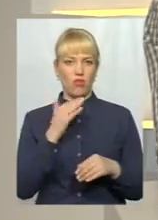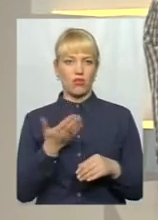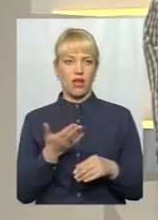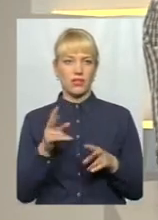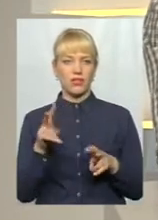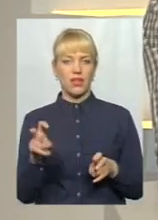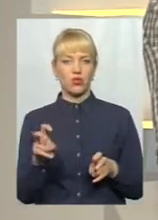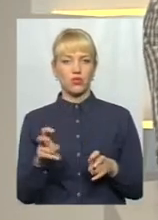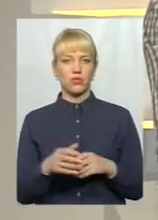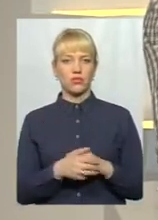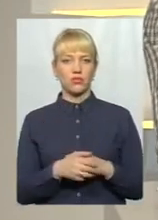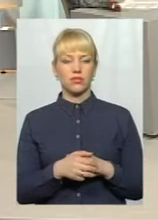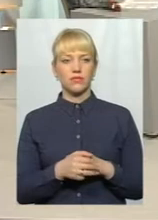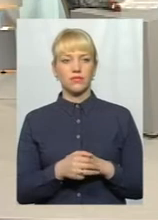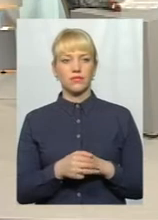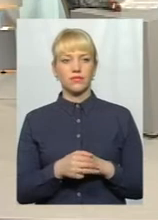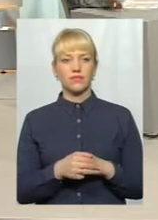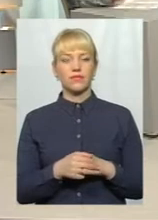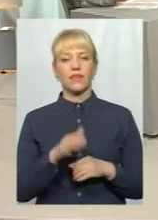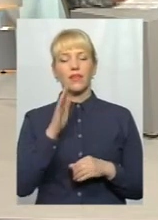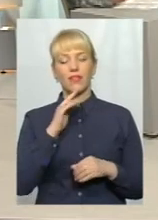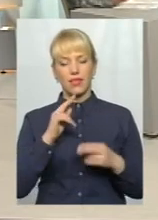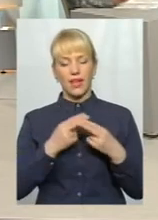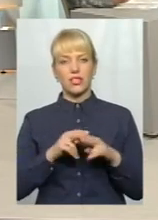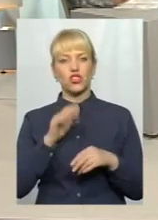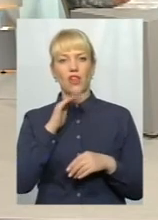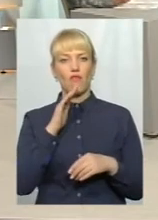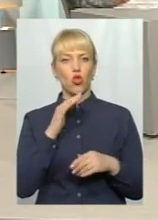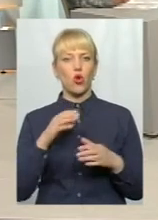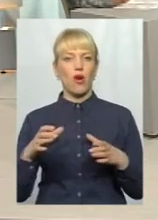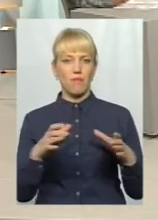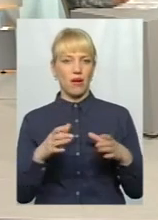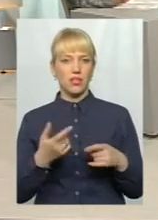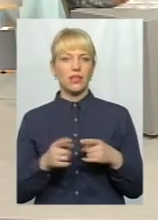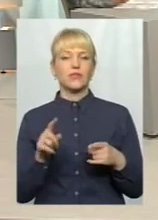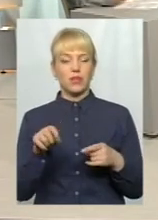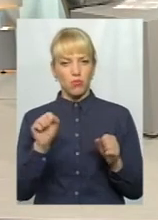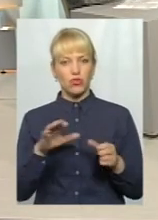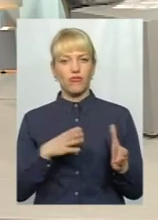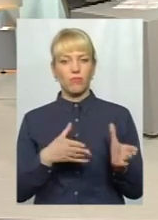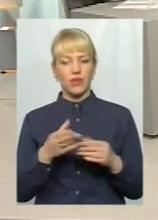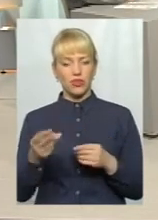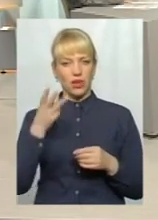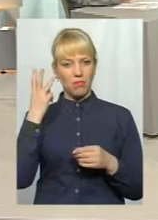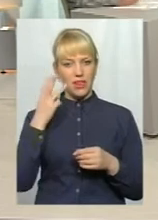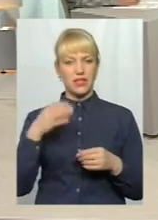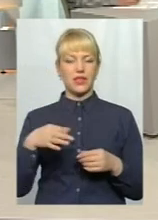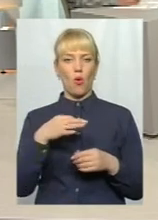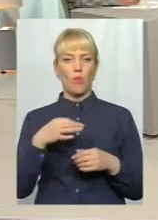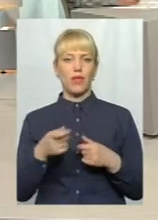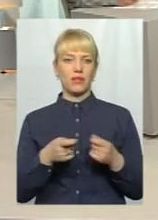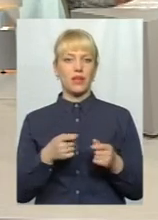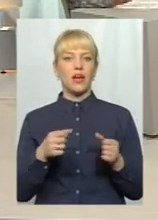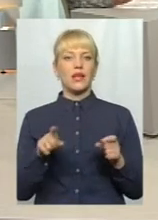Технічна водойма, так. Технічна водойма. Якось може вплинути Хмельницького обладнодержаміністрація на цей процес? Так само якісь звернення, можливо?